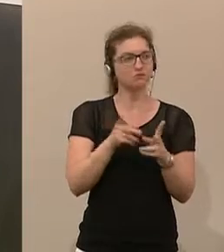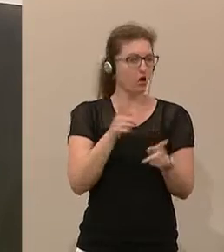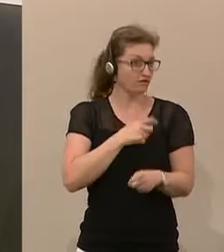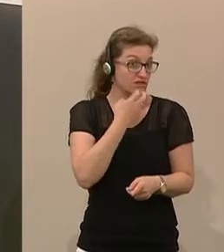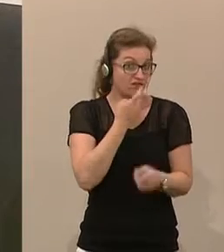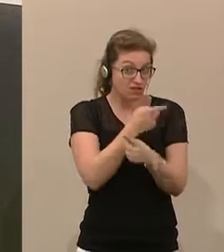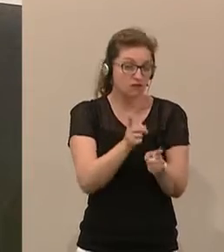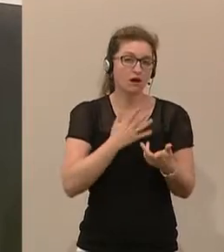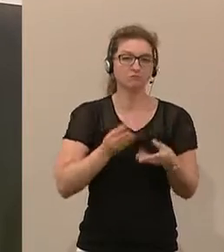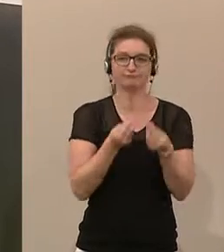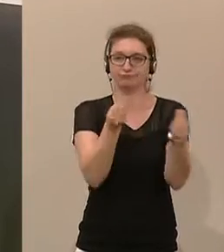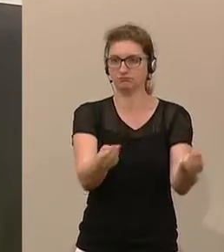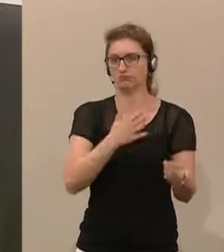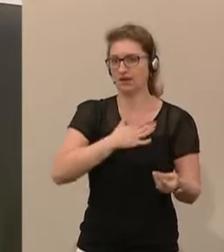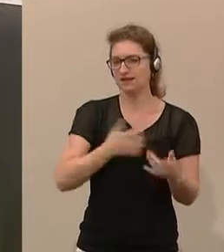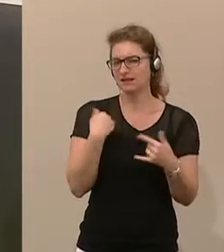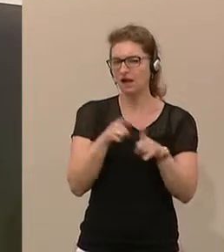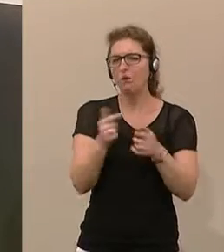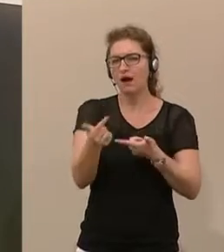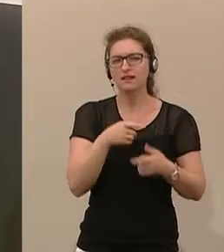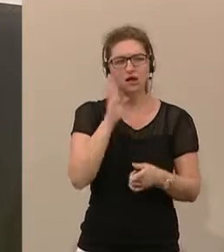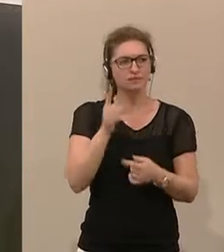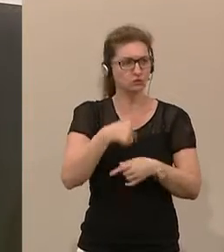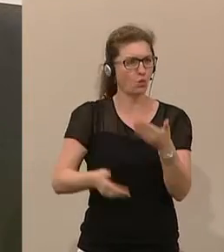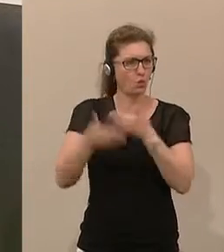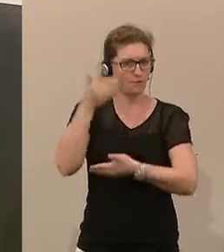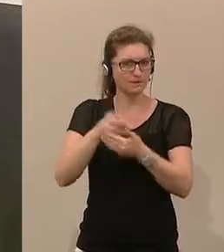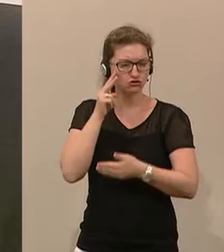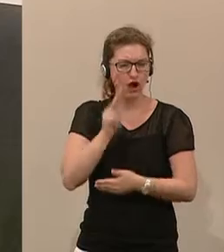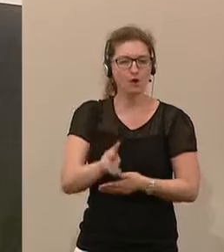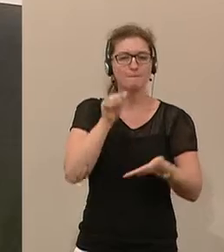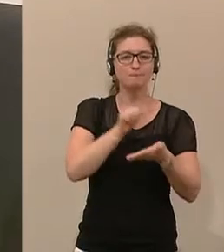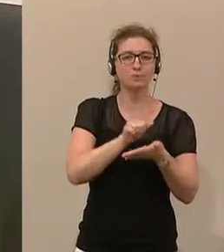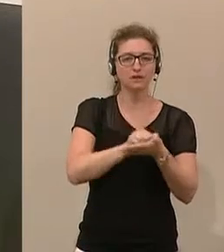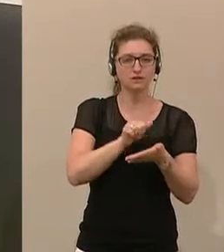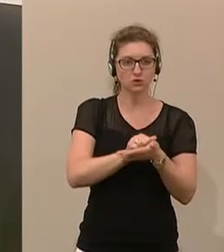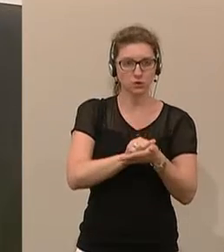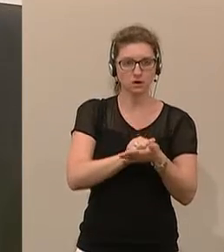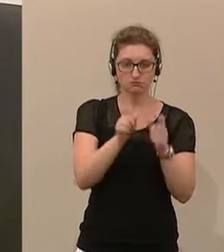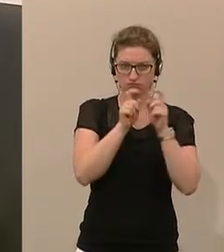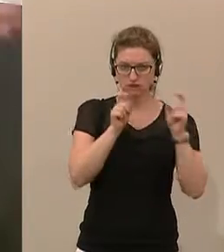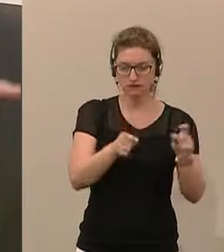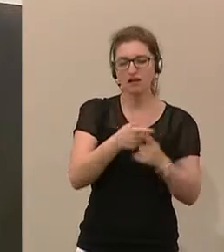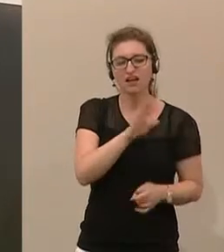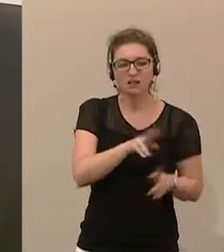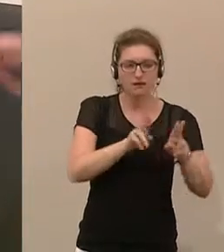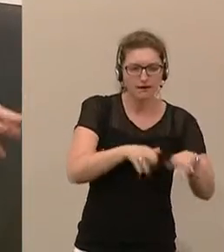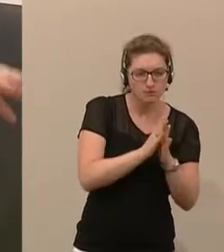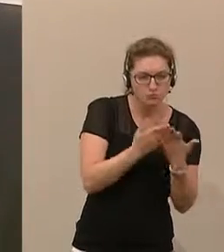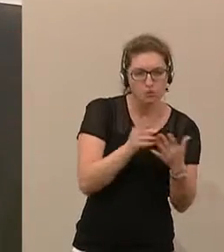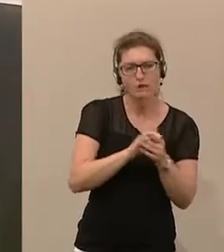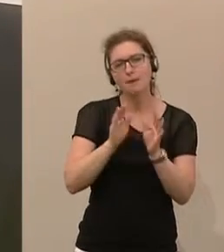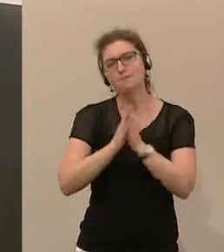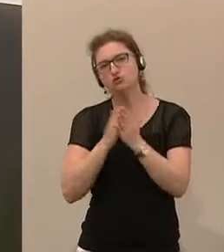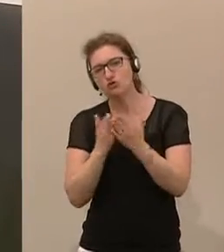Verfügung steht, wie ich überhaupt einlade, auf die Homepage zu schauen unter Publikationen vom Kinderrechtebuch, über Broschüren,